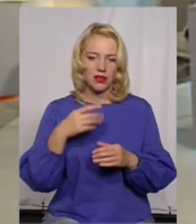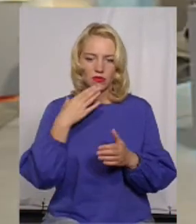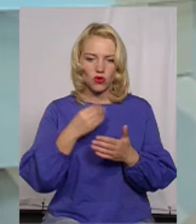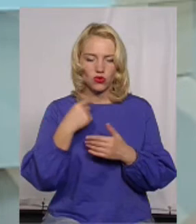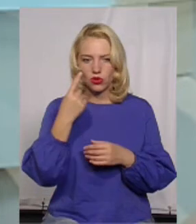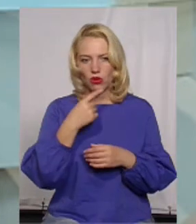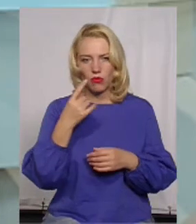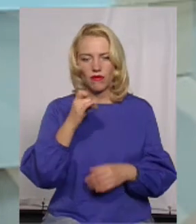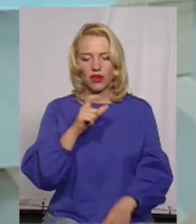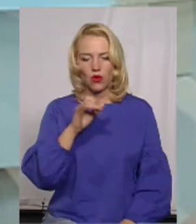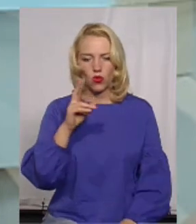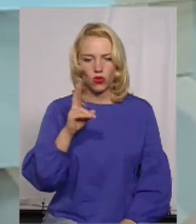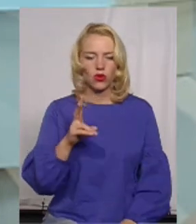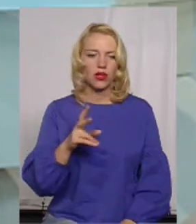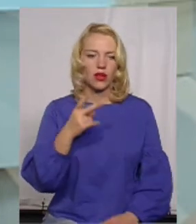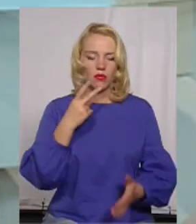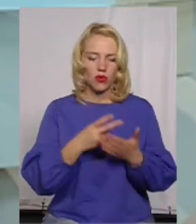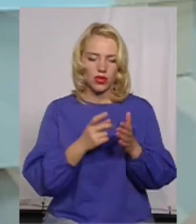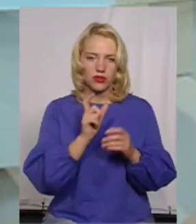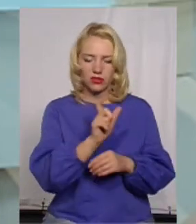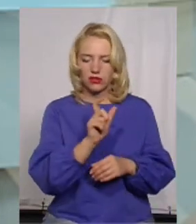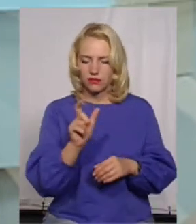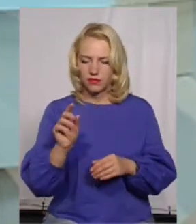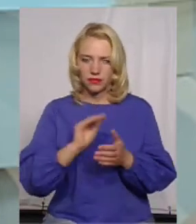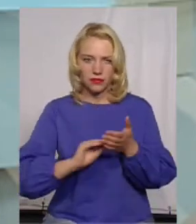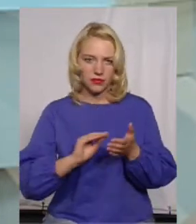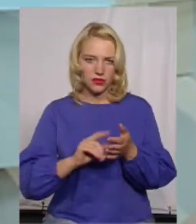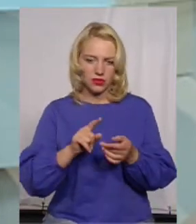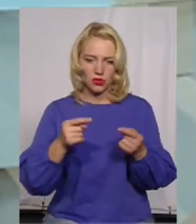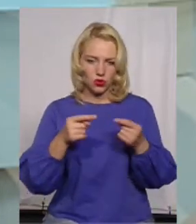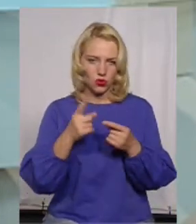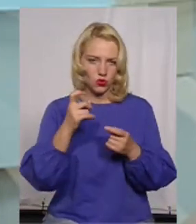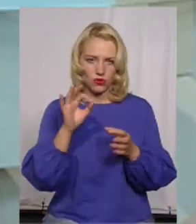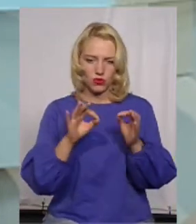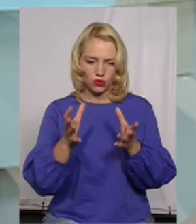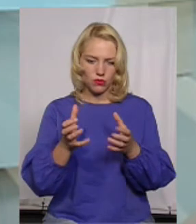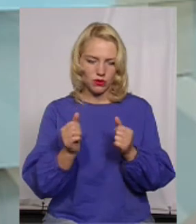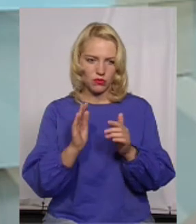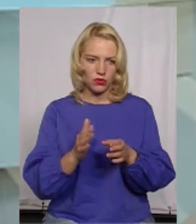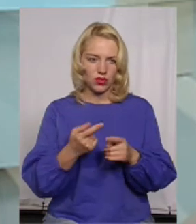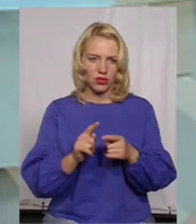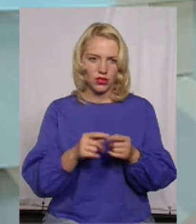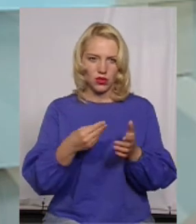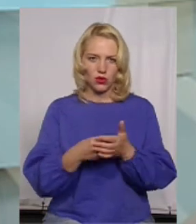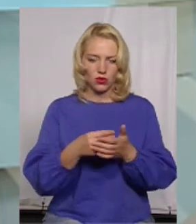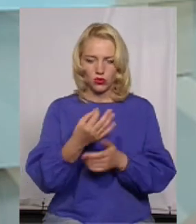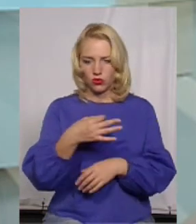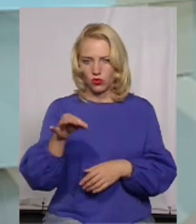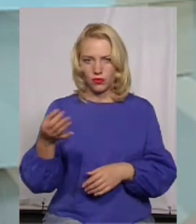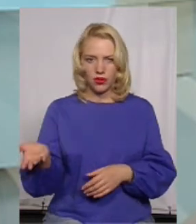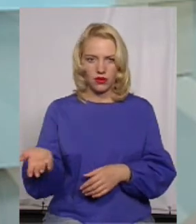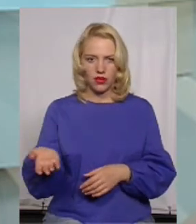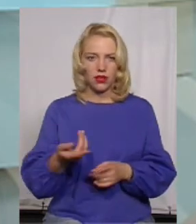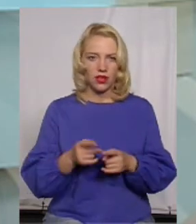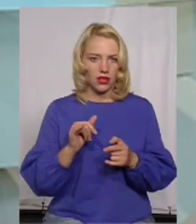рахунок через певні знаки, і вказуєте свої показники, і це 100% воно у вас буде прийнято, і воно коштує взагалі, якби, копійки.